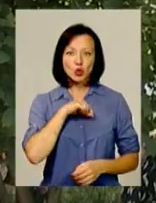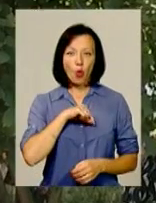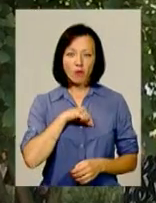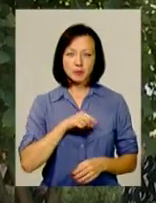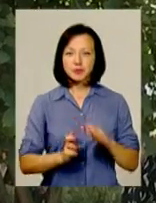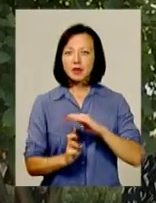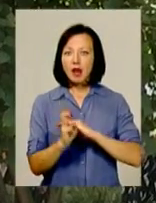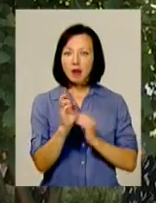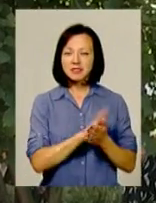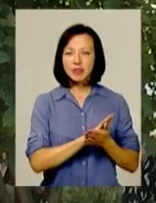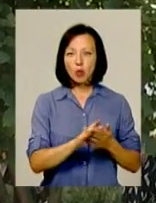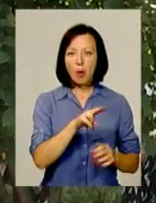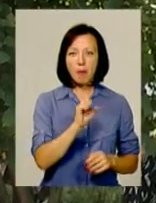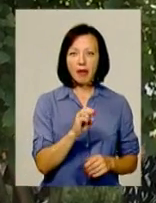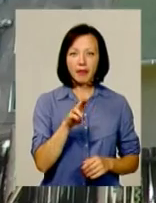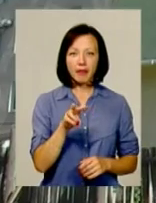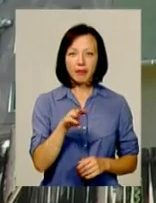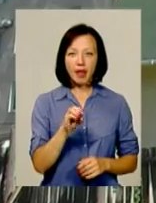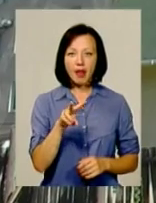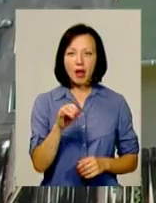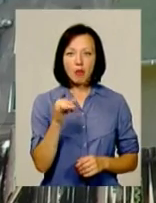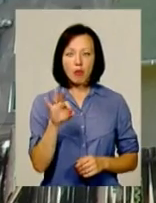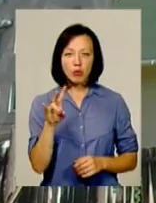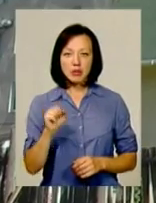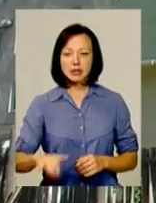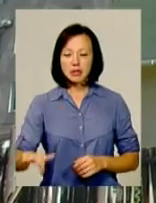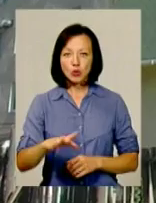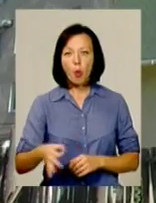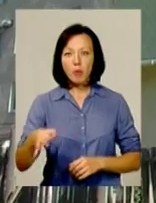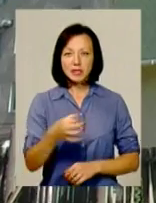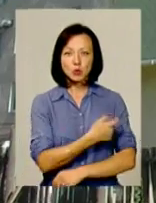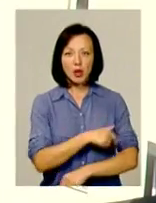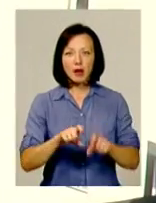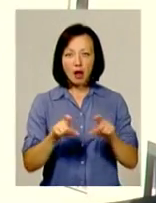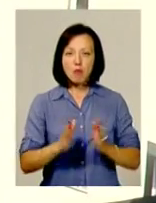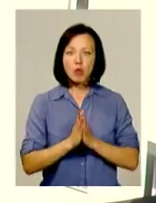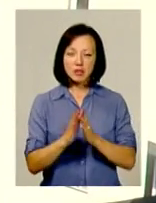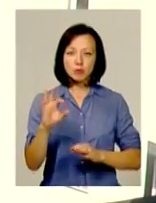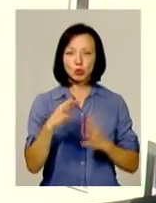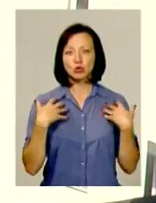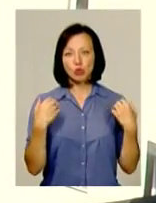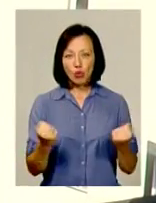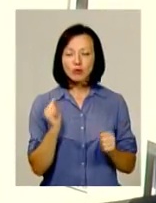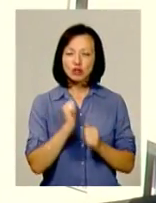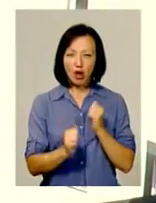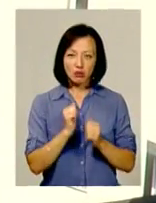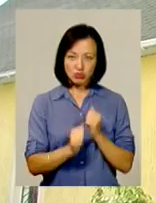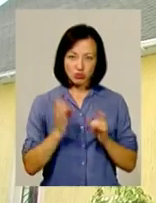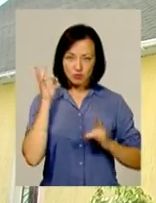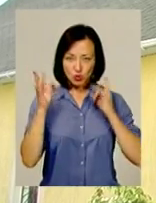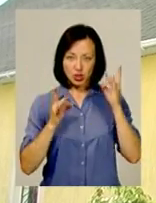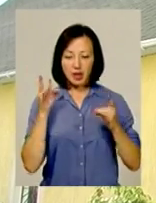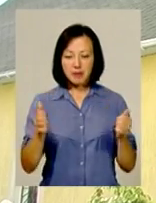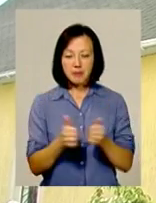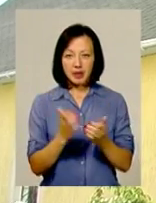Храм Святого Пантелеймона розташований на території Хмельницької обласної лікарні. Тож молитви про здоров'я тут лунають часто. А ще при